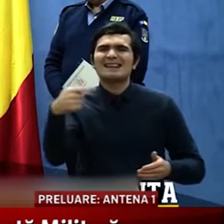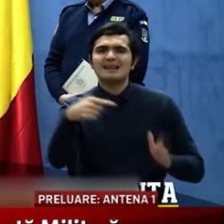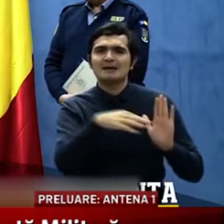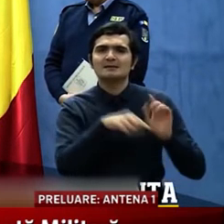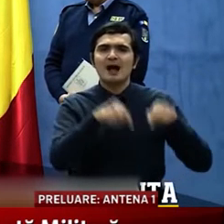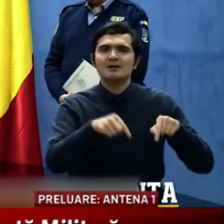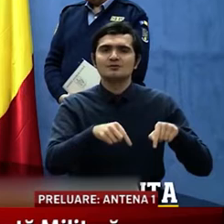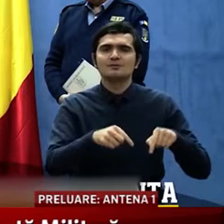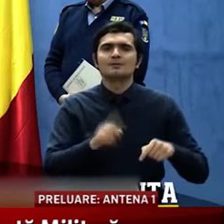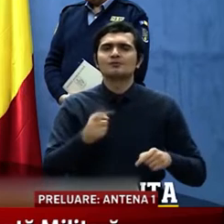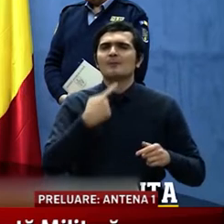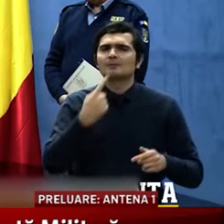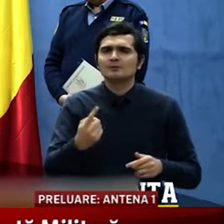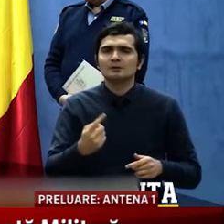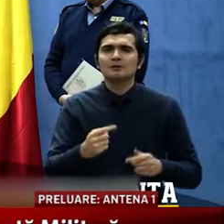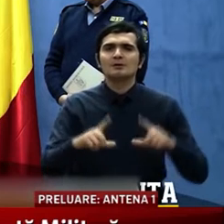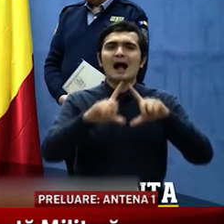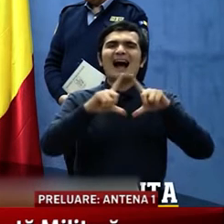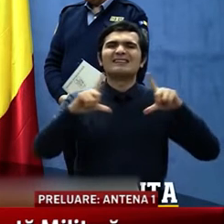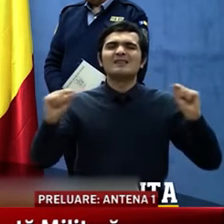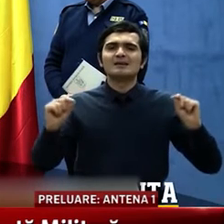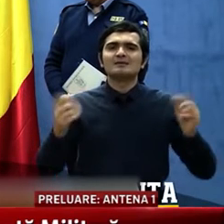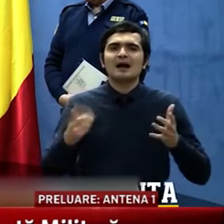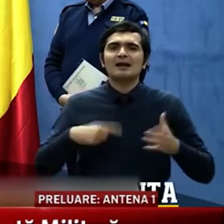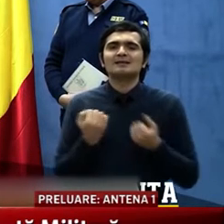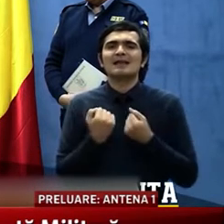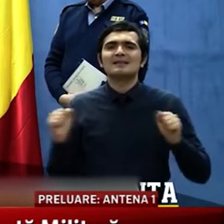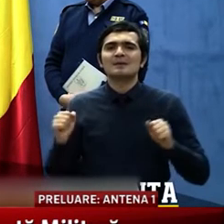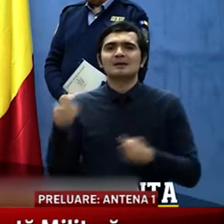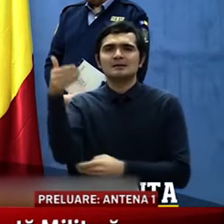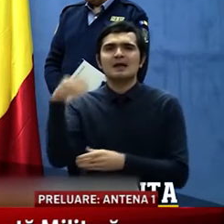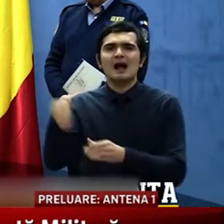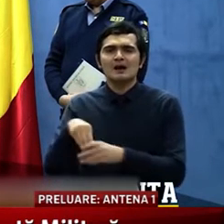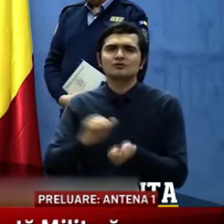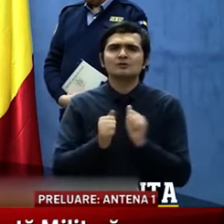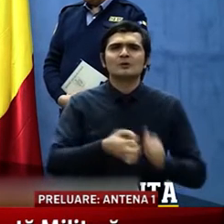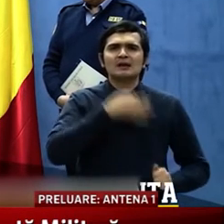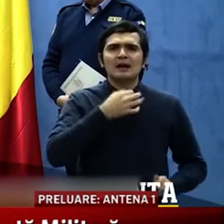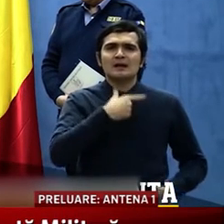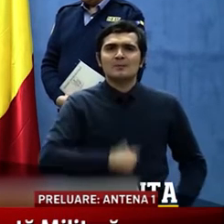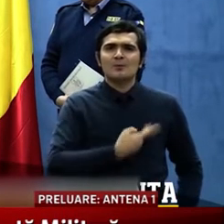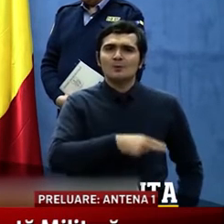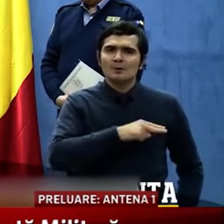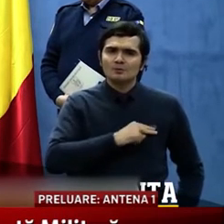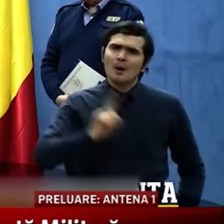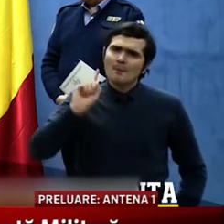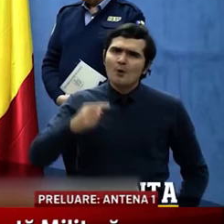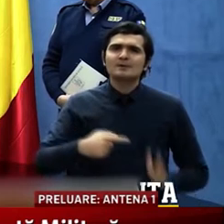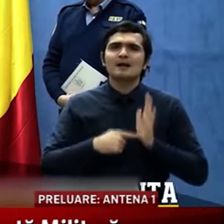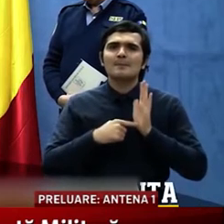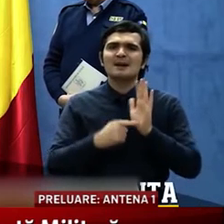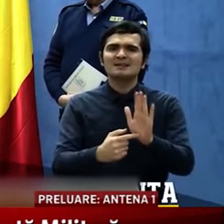care am prevăzut că adeverința eliberată de angajator sau declarația pe proprie răspundere pot fi prezentate